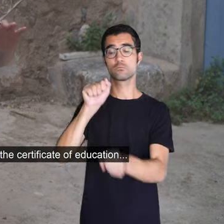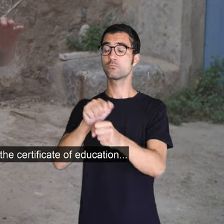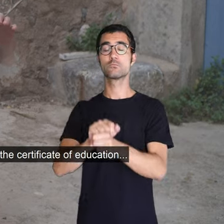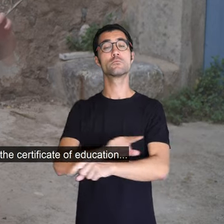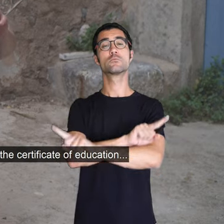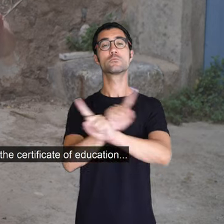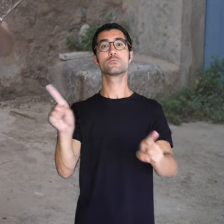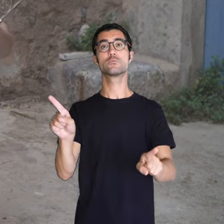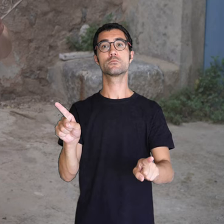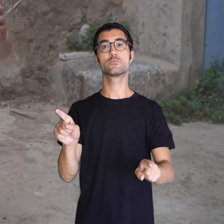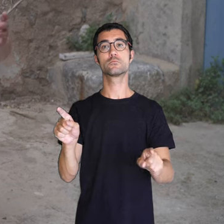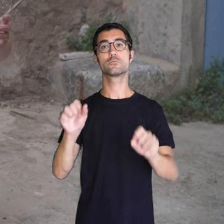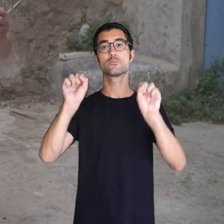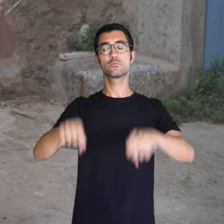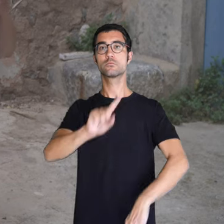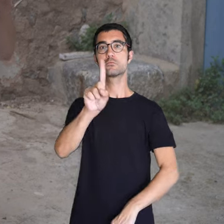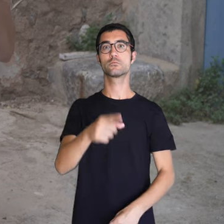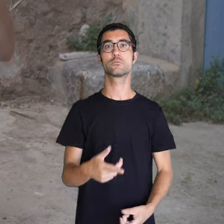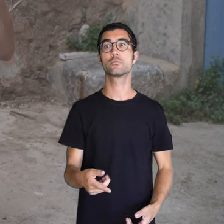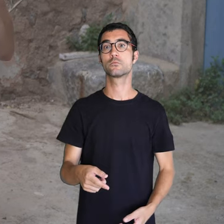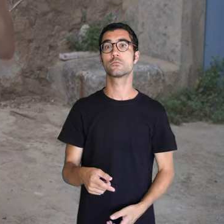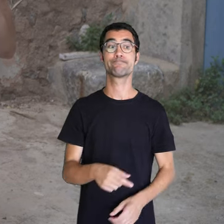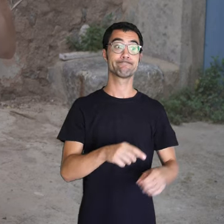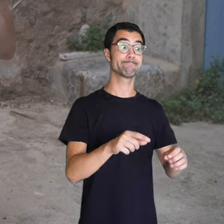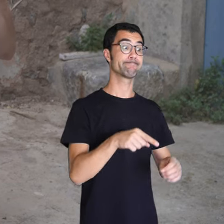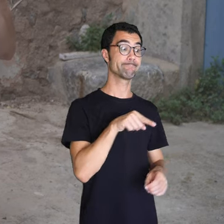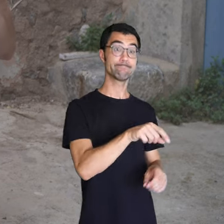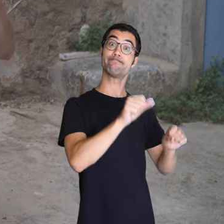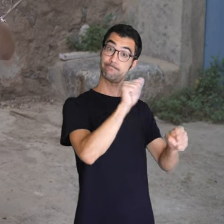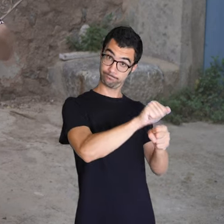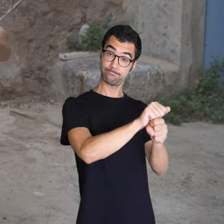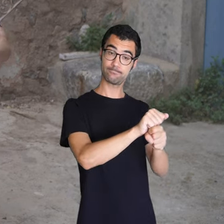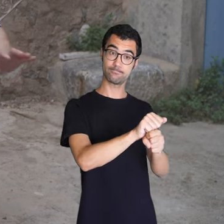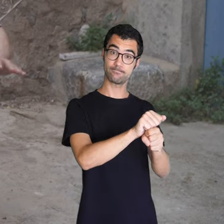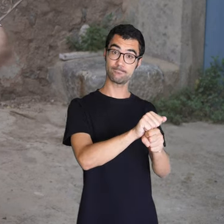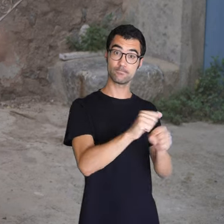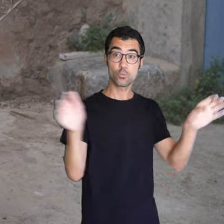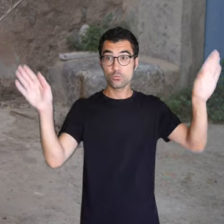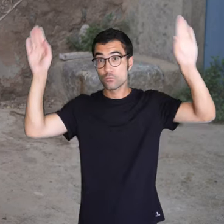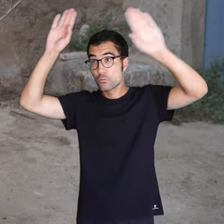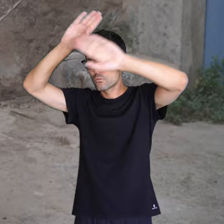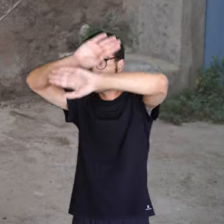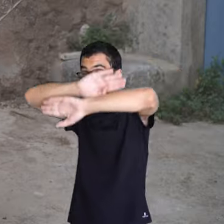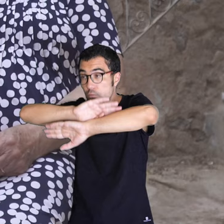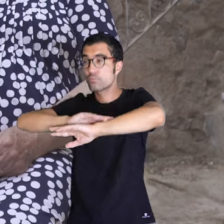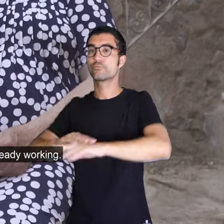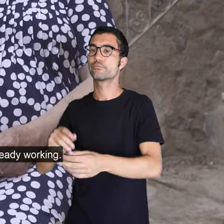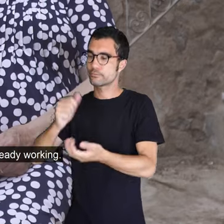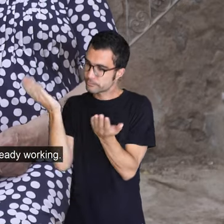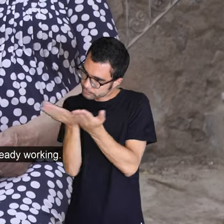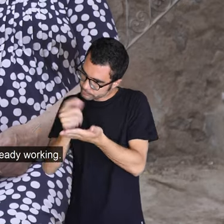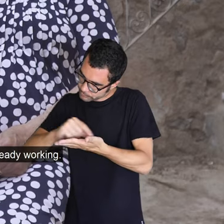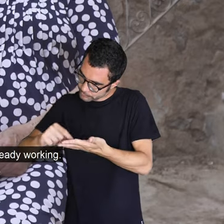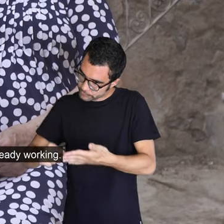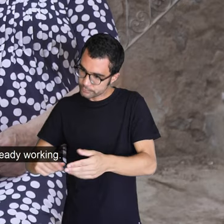anar a fer feina. I els qui feien feina tenien d'anar després a escala, perquè si no, no tindrien feina. Quan varen